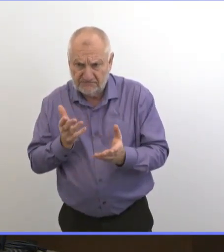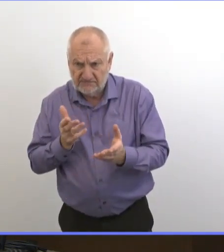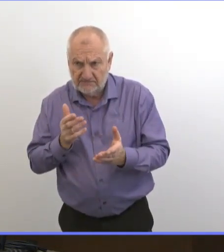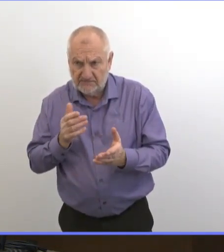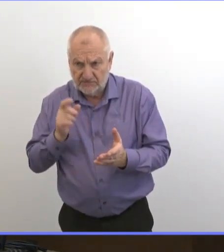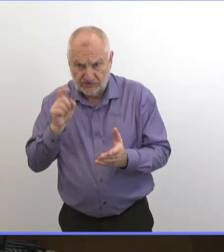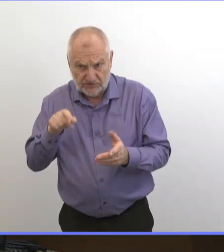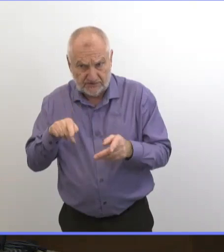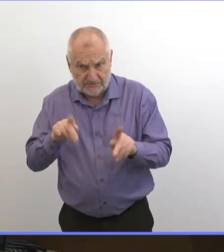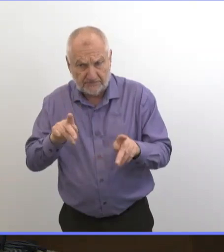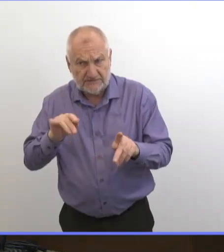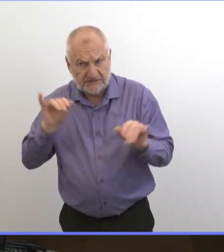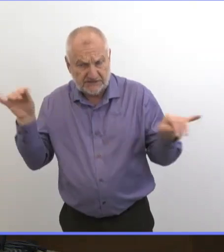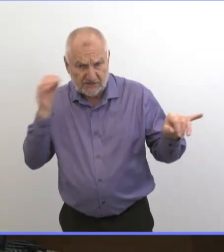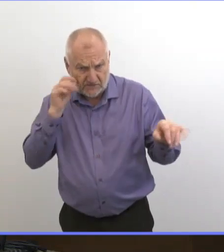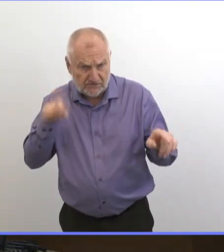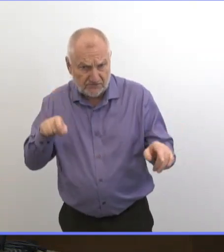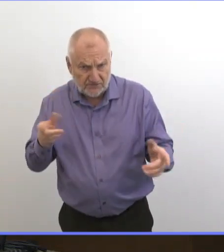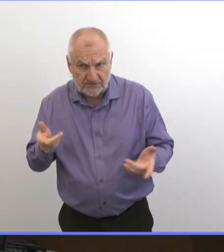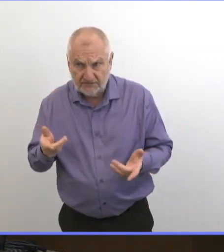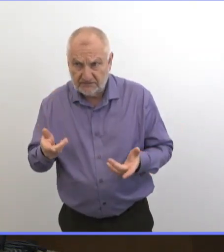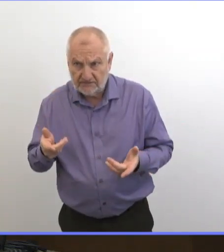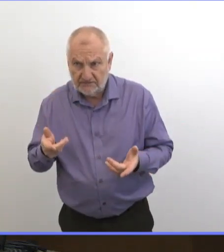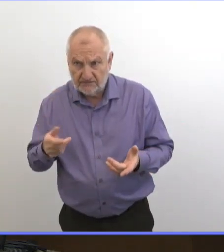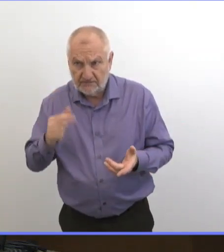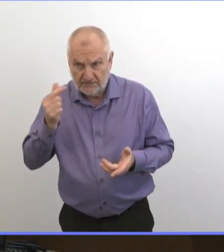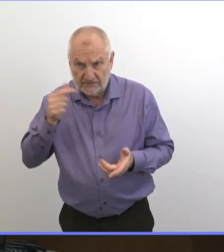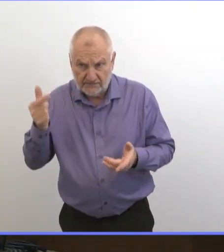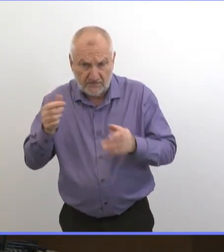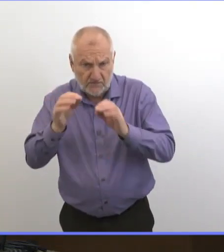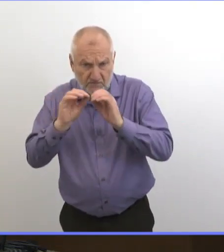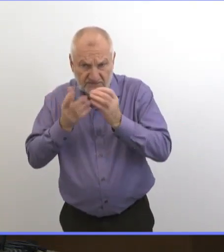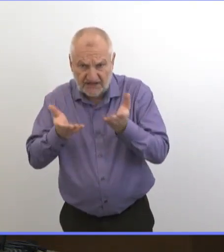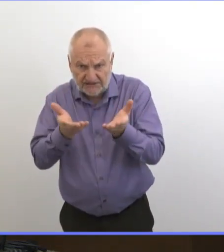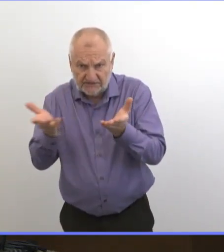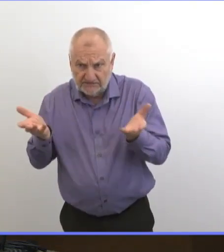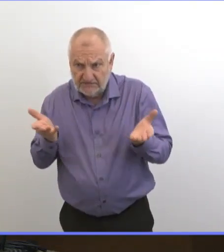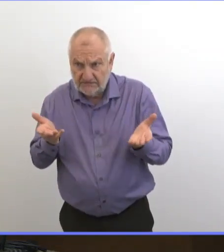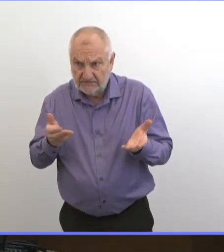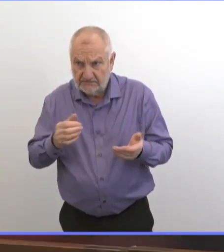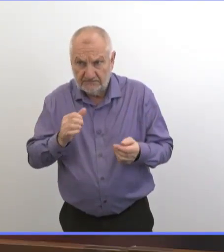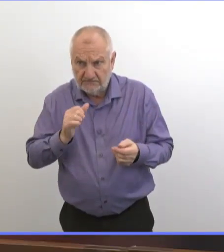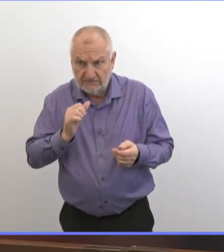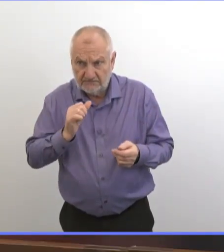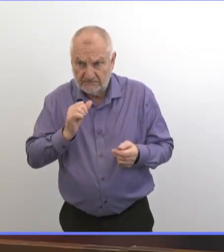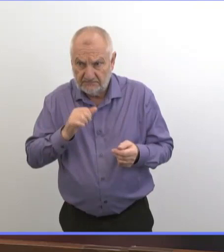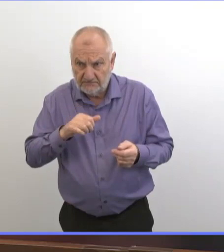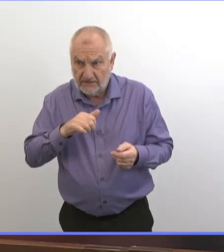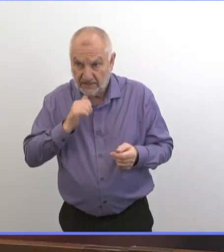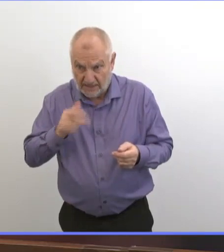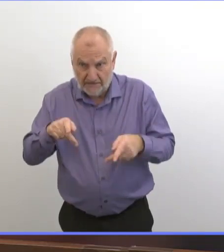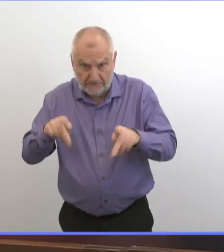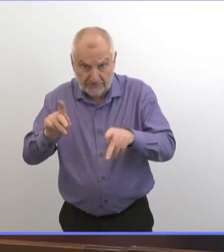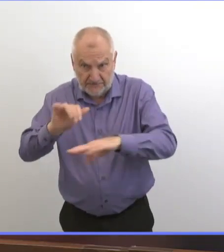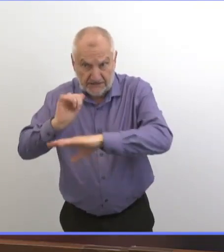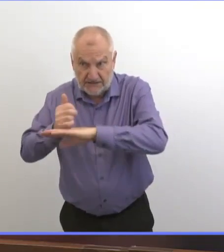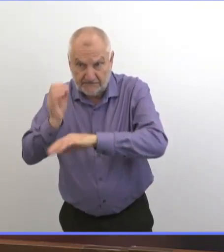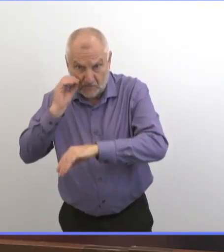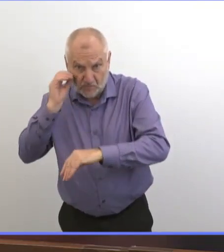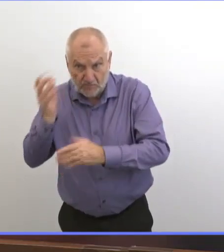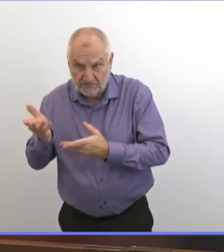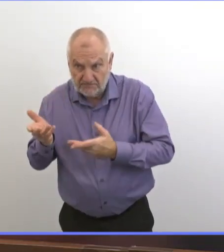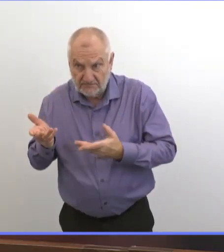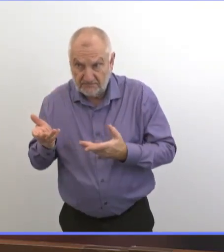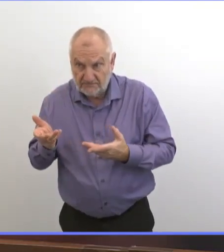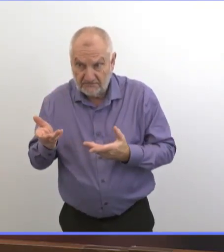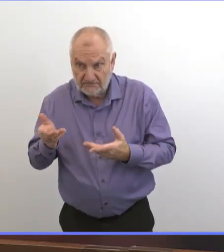Comment est que vous vous sentez quand des organismes publics ne font pas d'efforts pour que leur personnel travaille de chez eux ? Mon